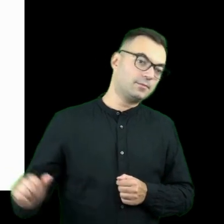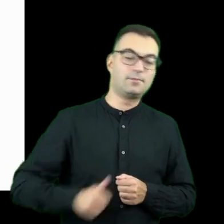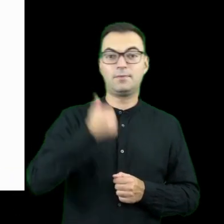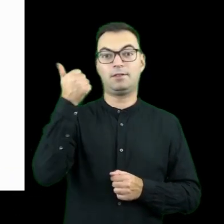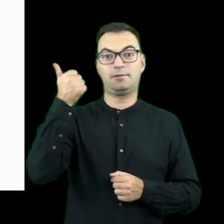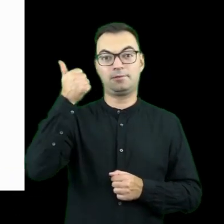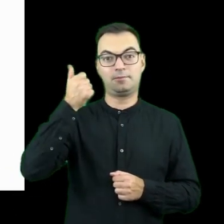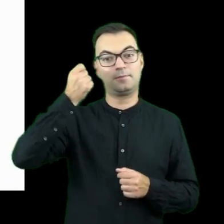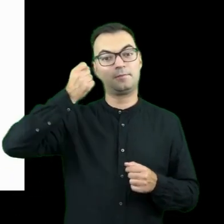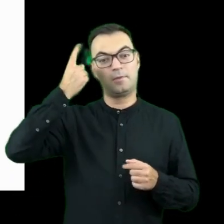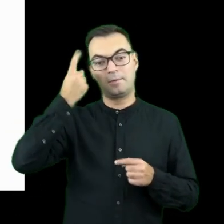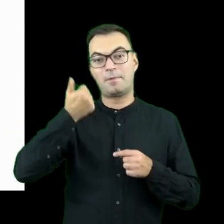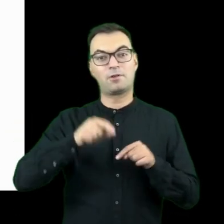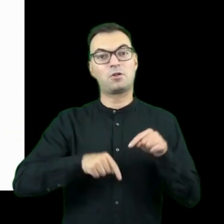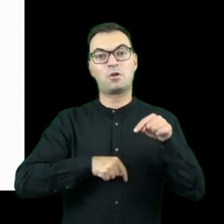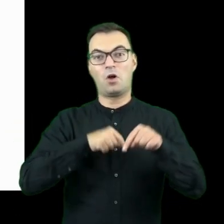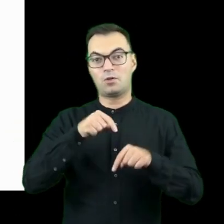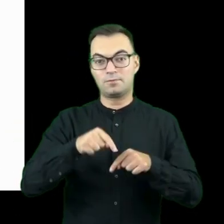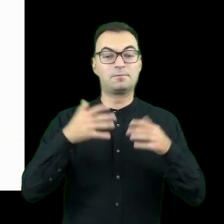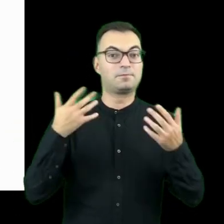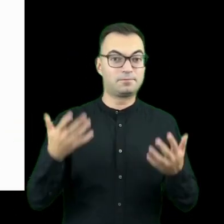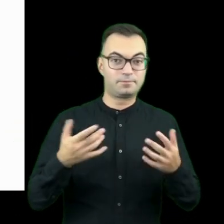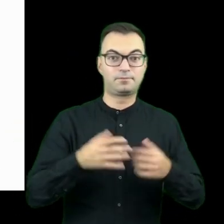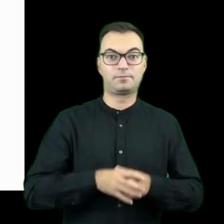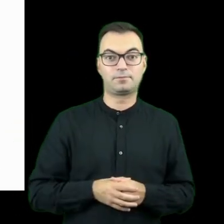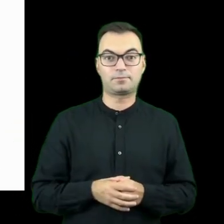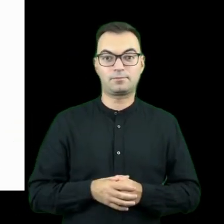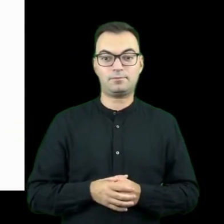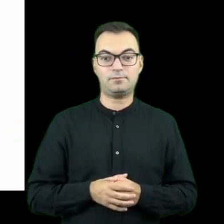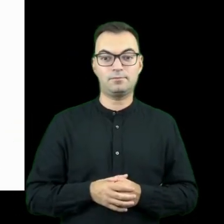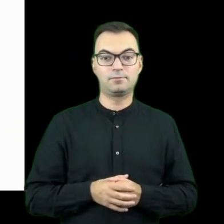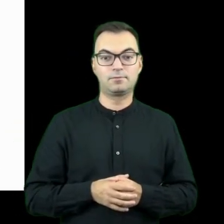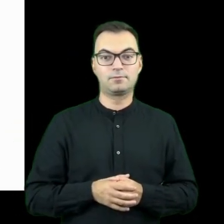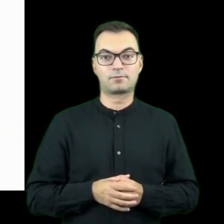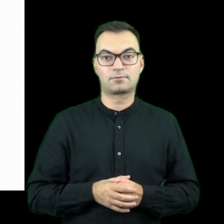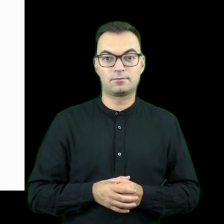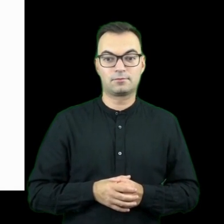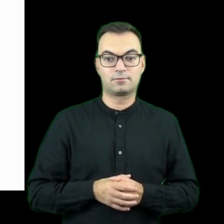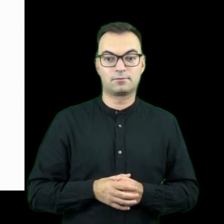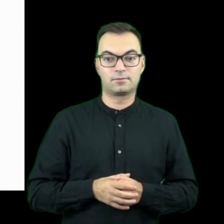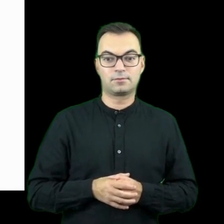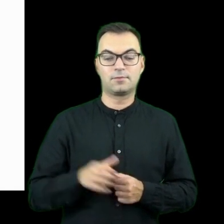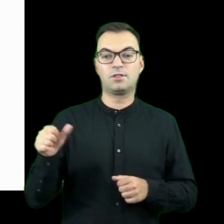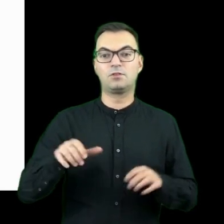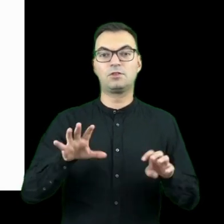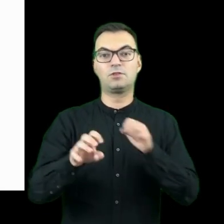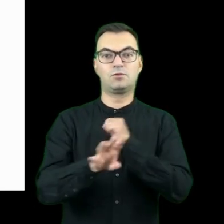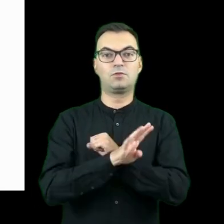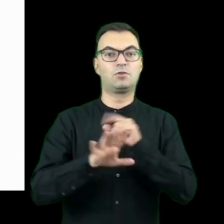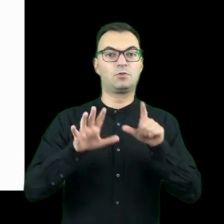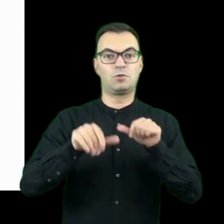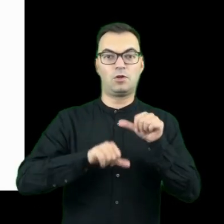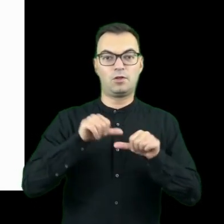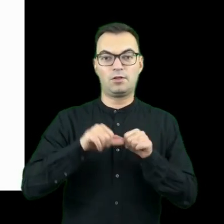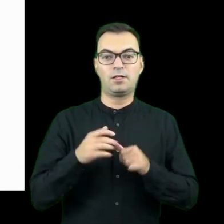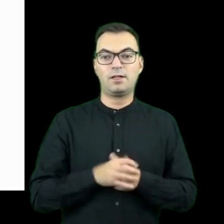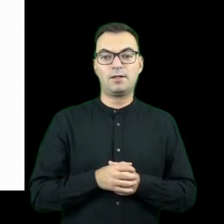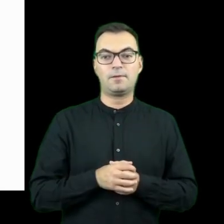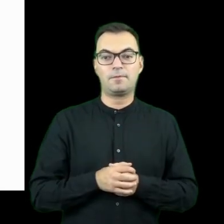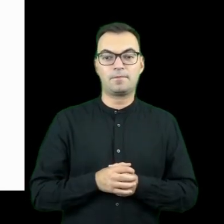No i pierwszym jakby podejściem realizacyjnym tego pomysłu była w 1997